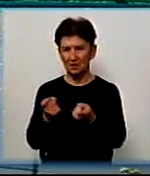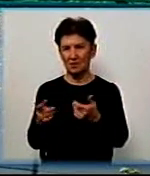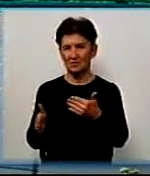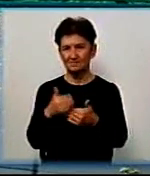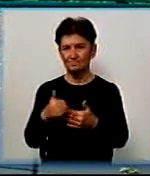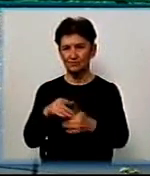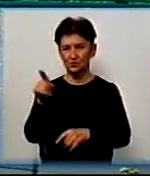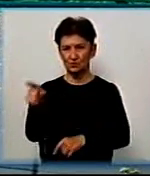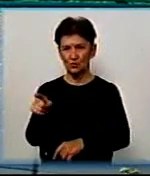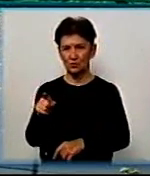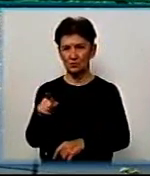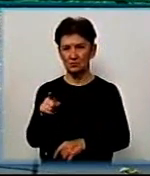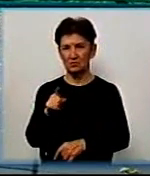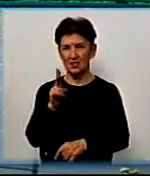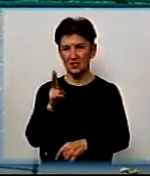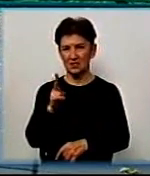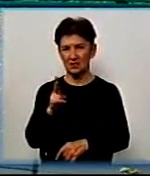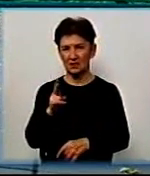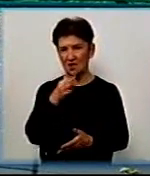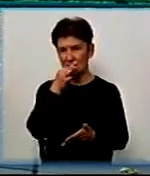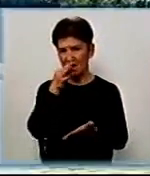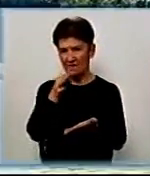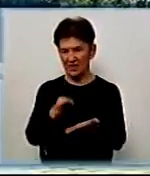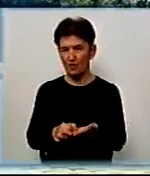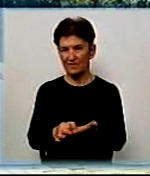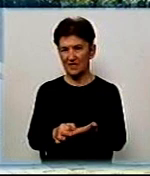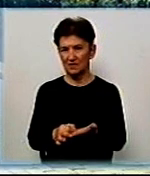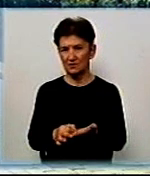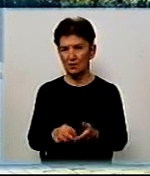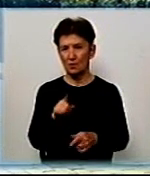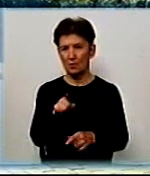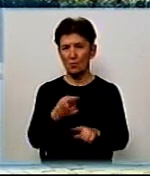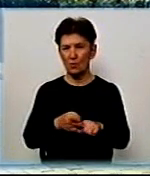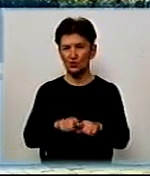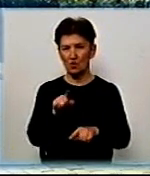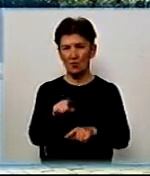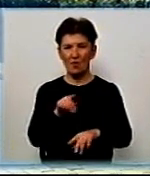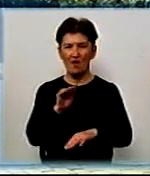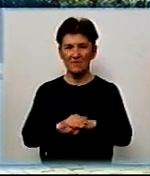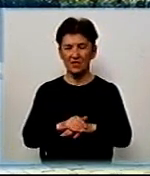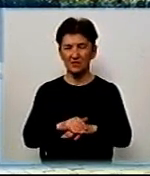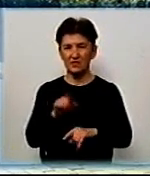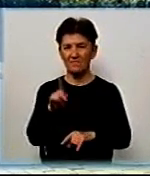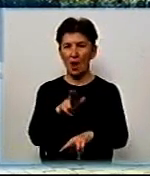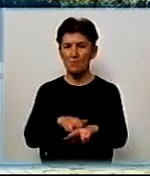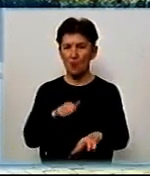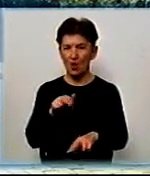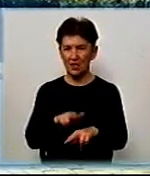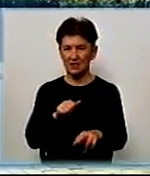чергового вчителя до дисциплінарної відповідальності. По даному факту в Кропивницькому відділі поліції